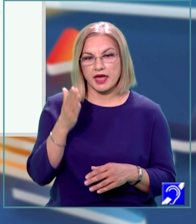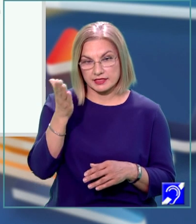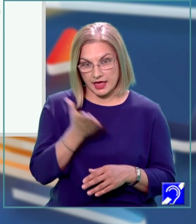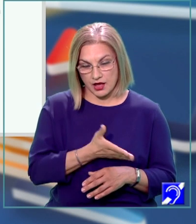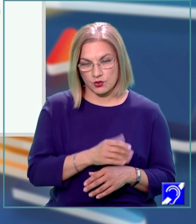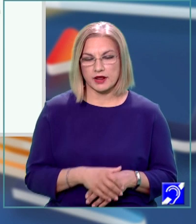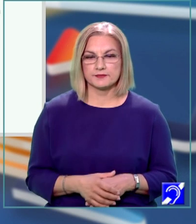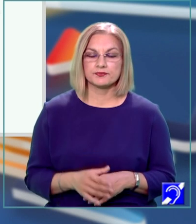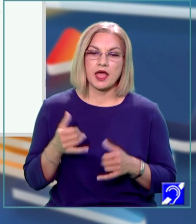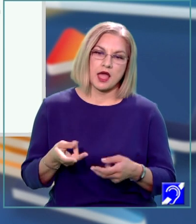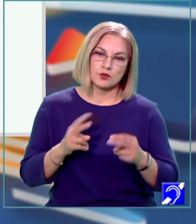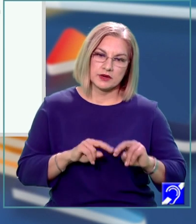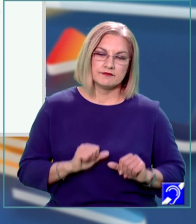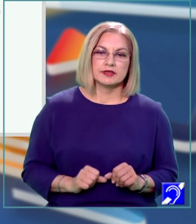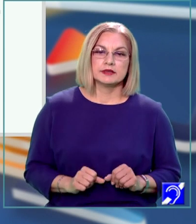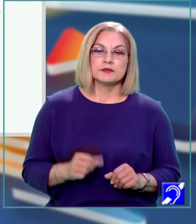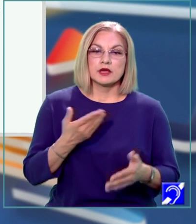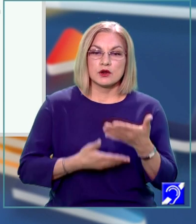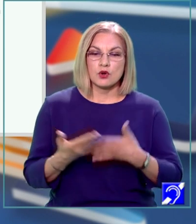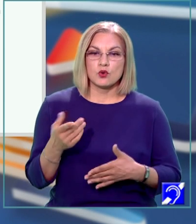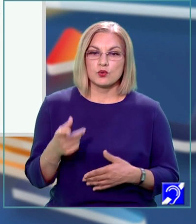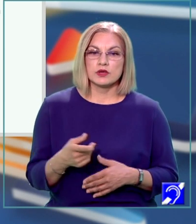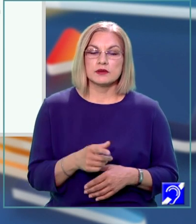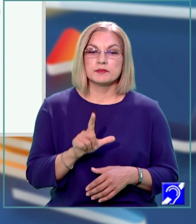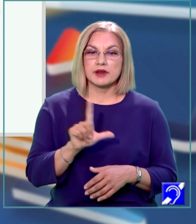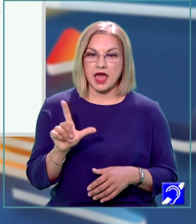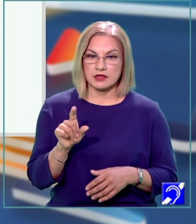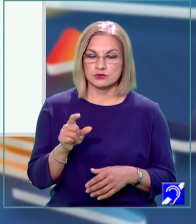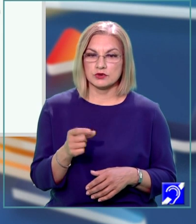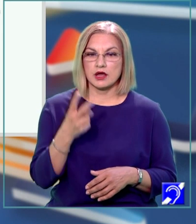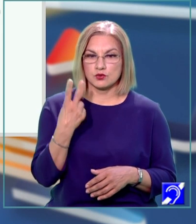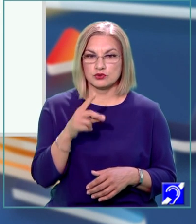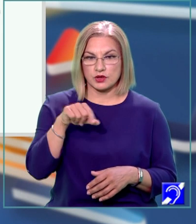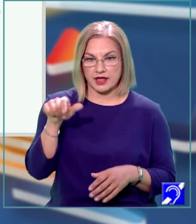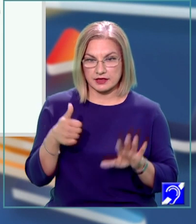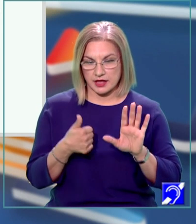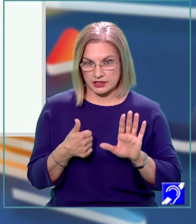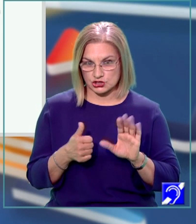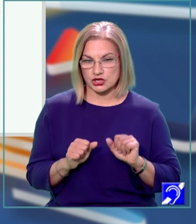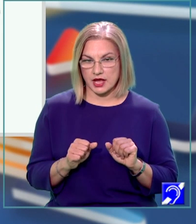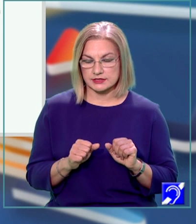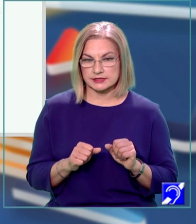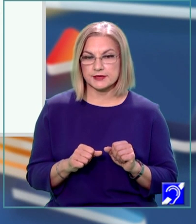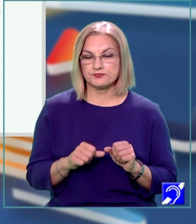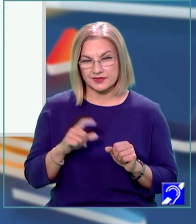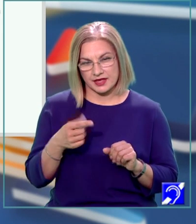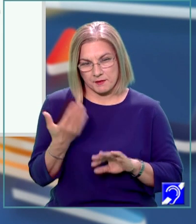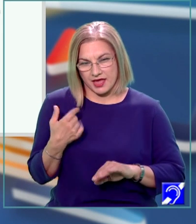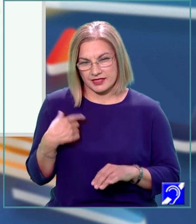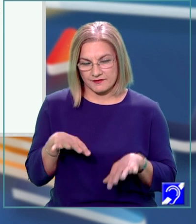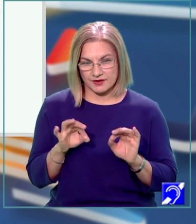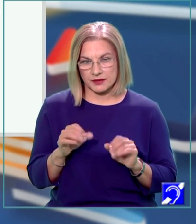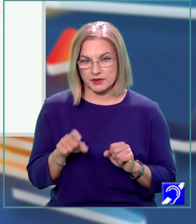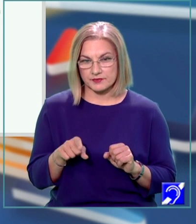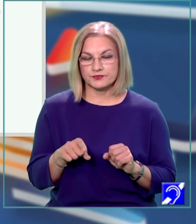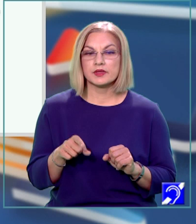înlocuim numeric latura cu 2 radical din 6, ce am obținut mai devreme. 2 radical din 6 este latura,